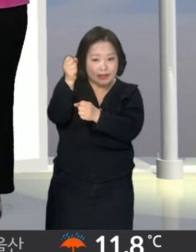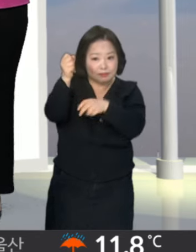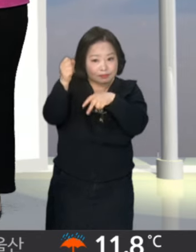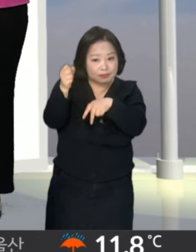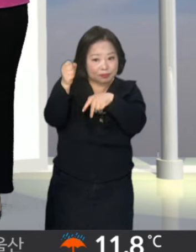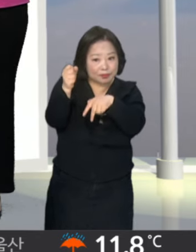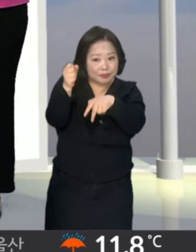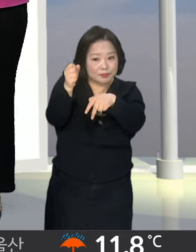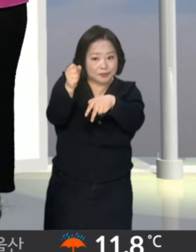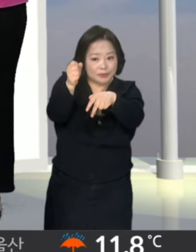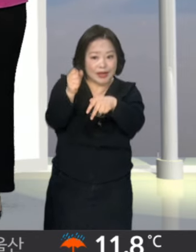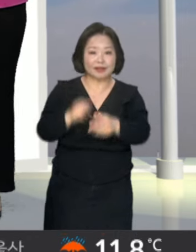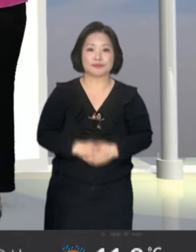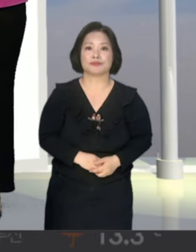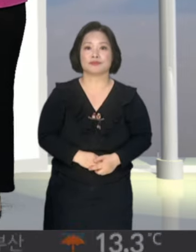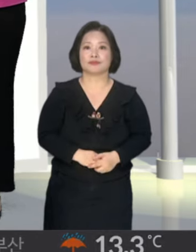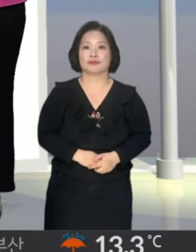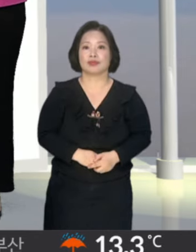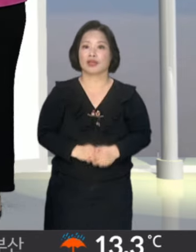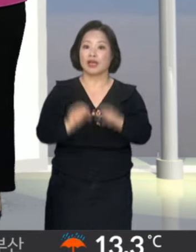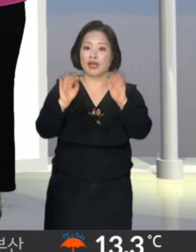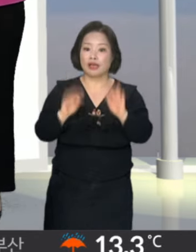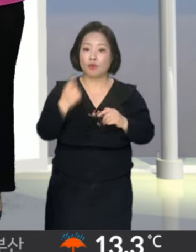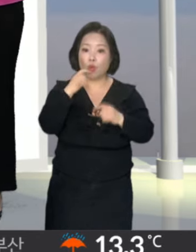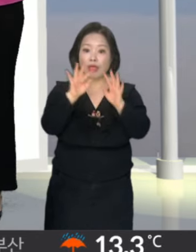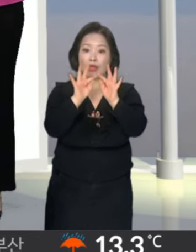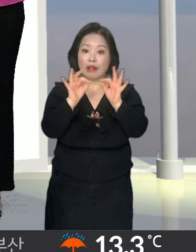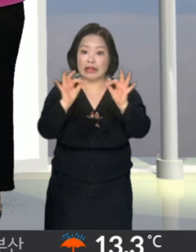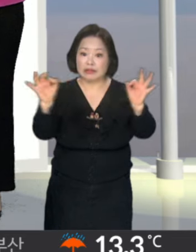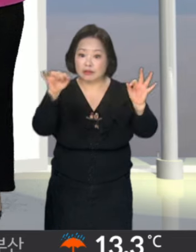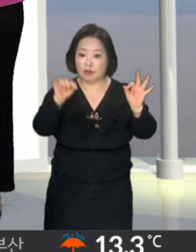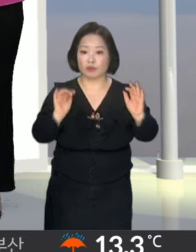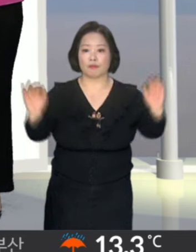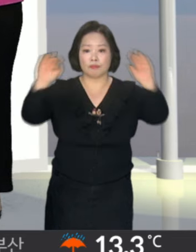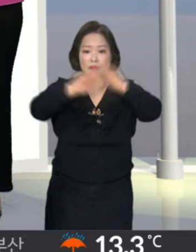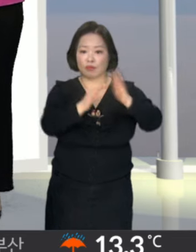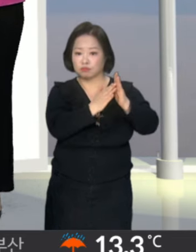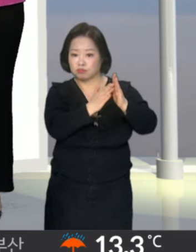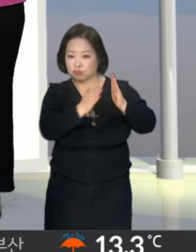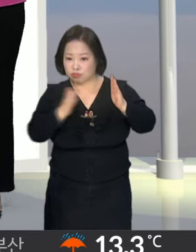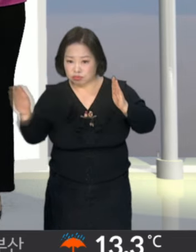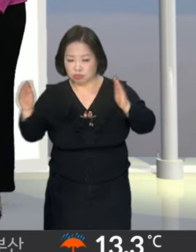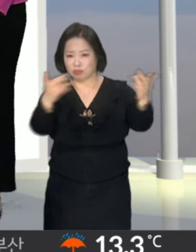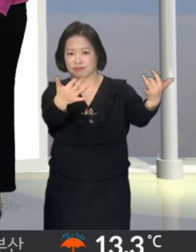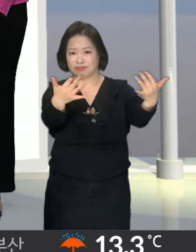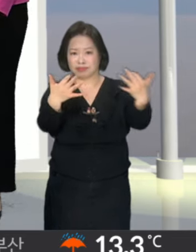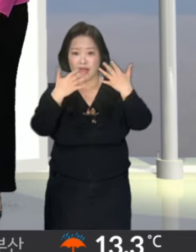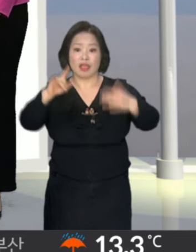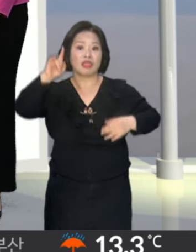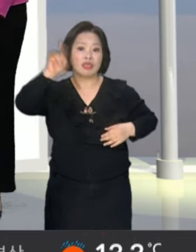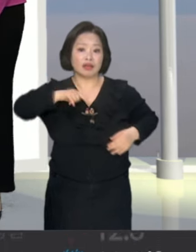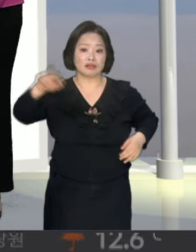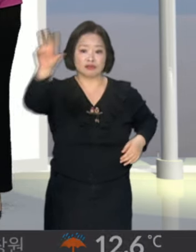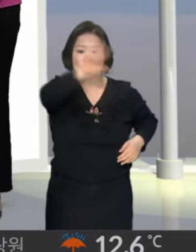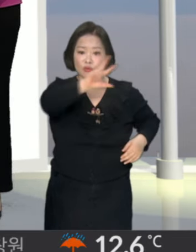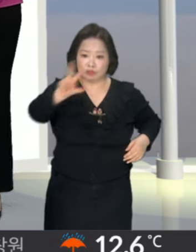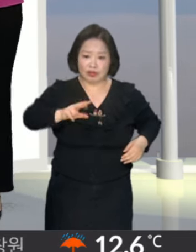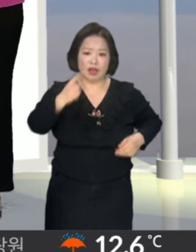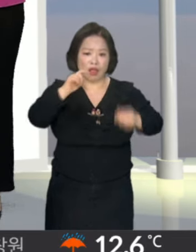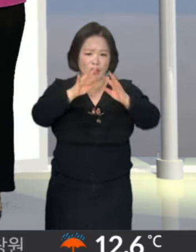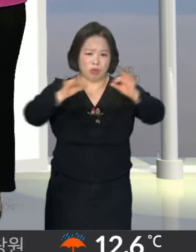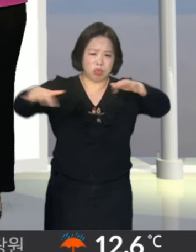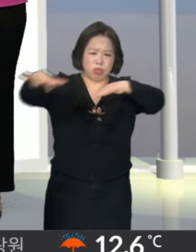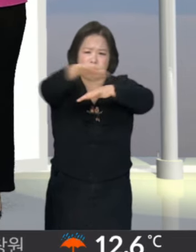잘 피해주시는 게 좋겠습니다. 한편 황사는 오늘 밤부터 차츰 유입되겠고요. 내일은 전국이 황사의